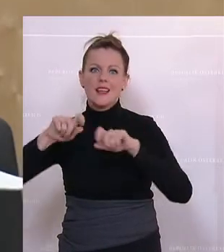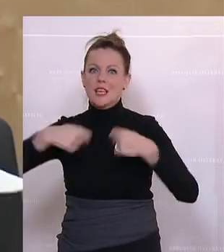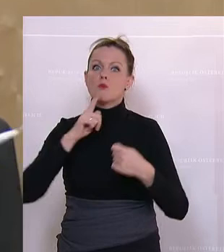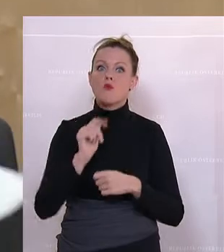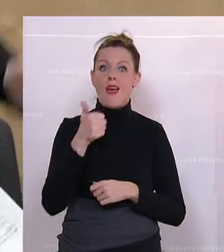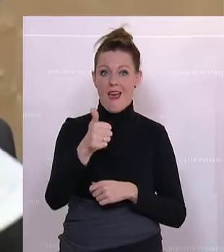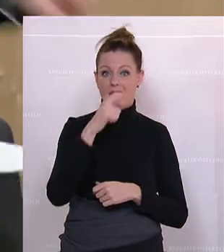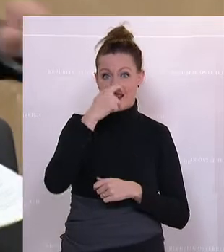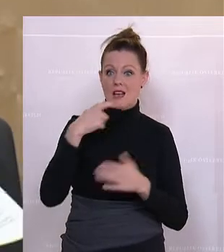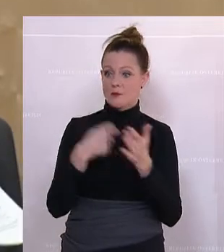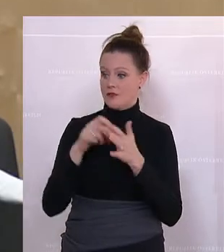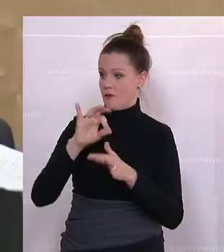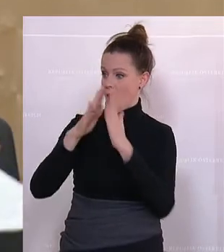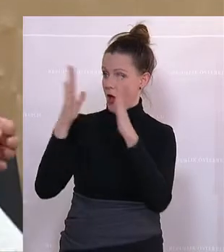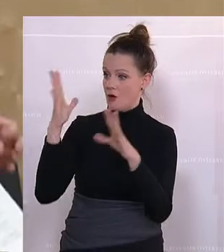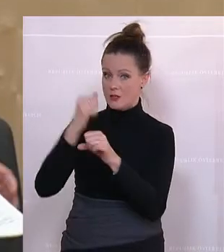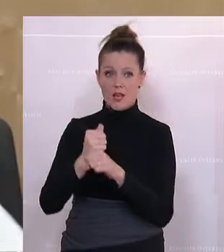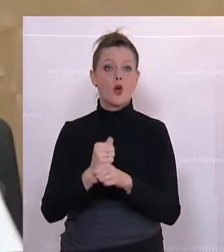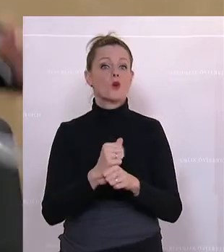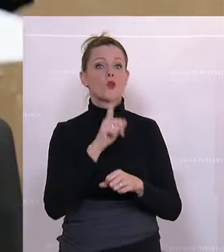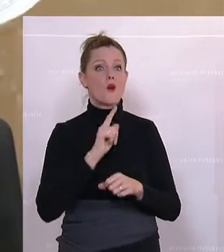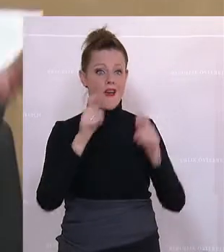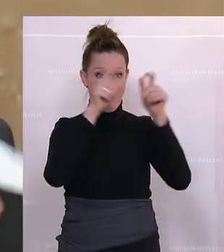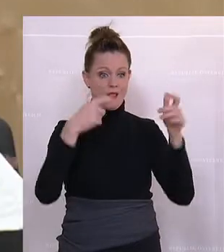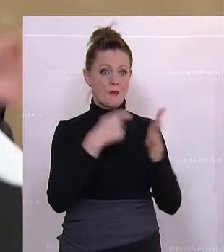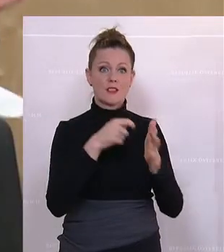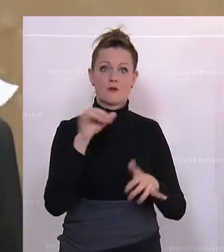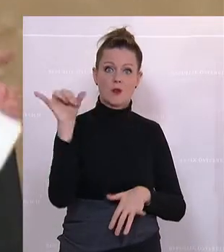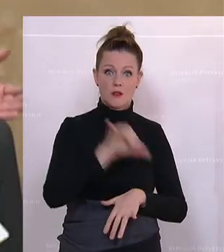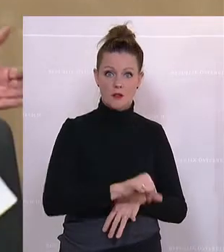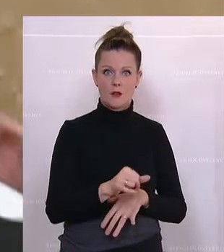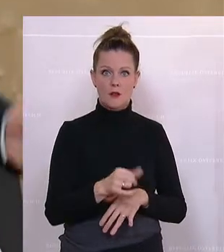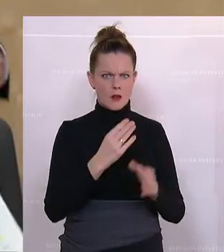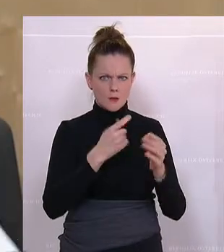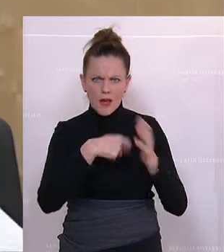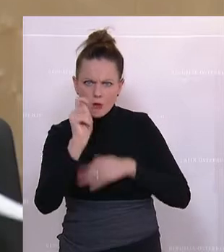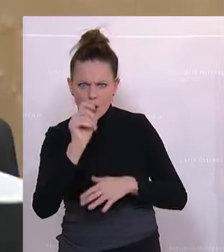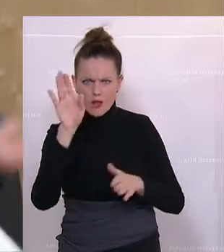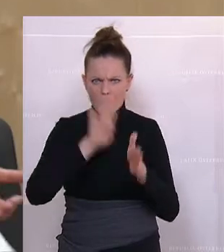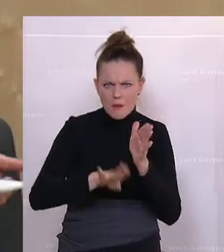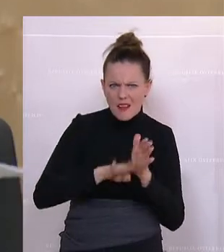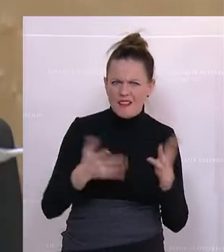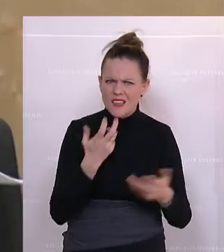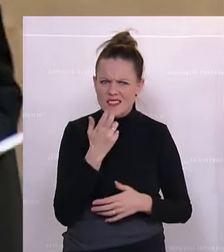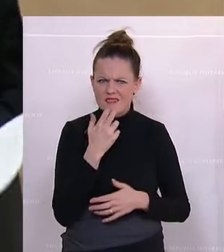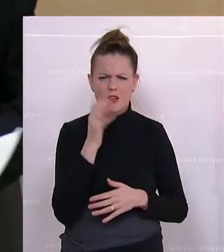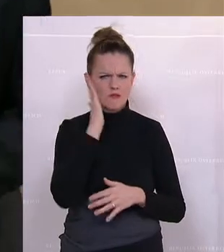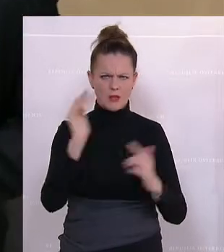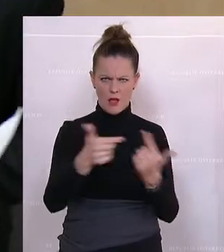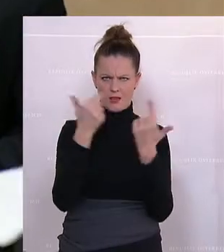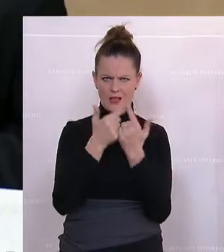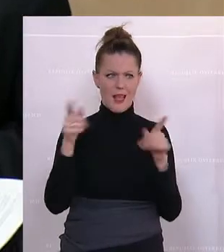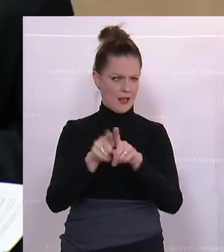für den Haushalt und einen Zapfsäulenpreis für den Sprit. Wollen Sie jetzt teurer oder billiger? Bitteschön um Aufklärung, aber beides